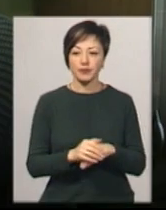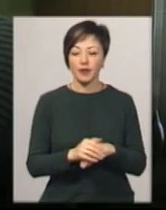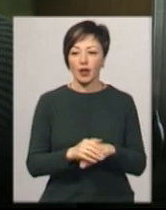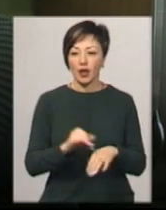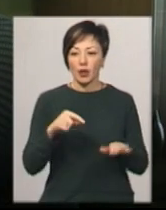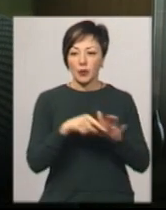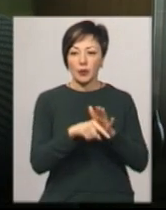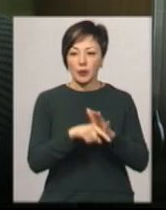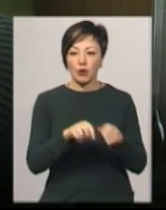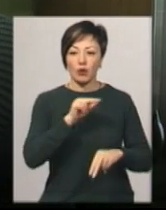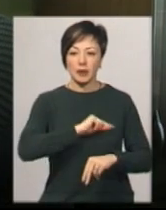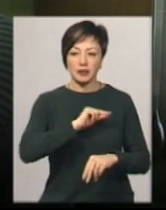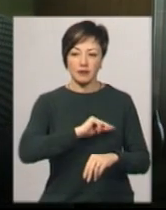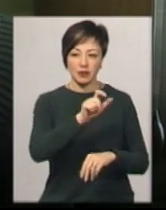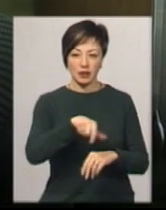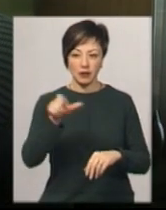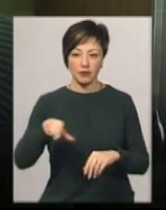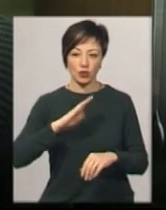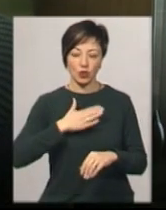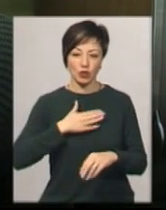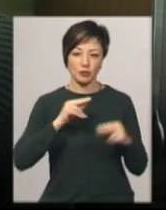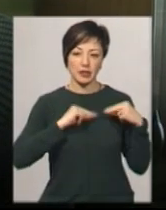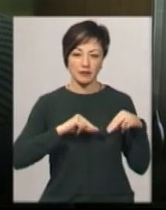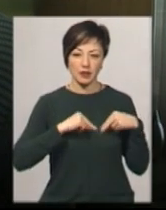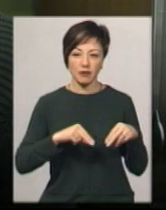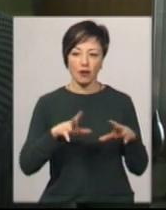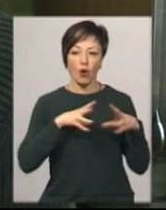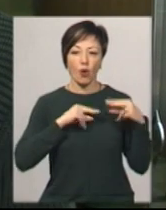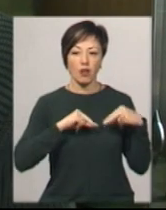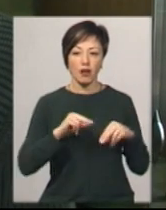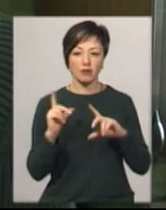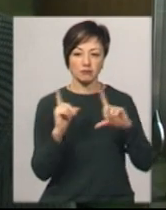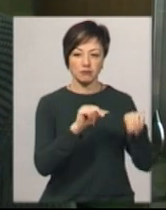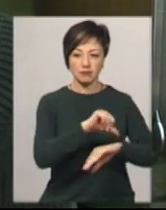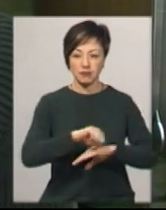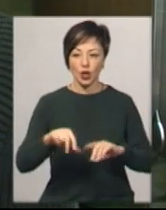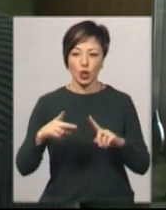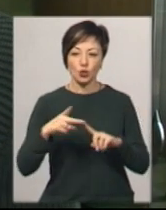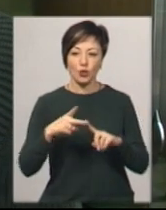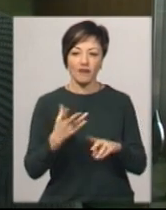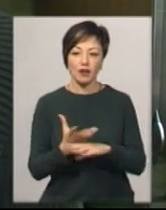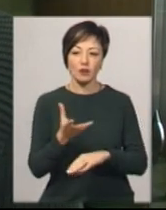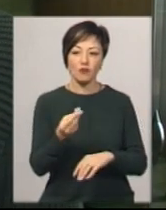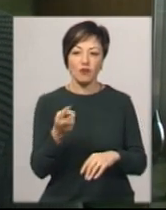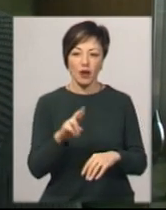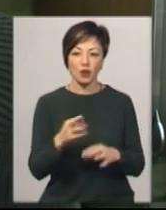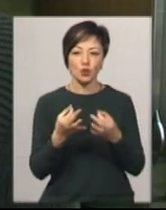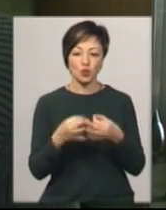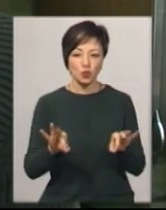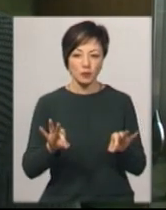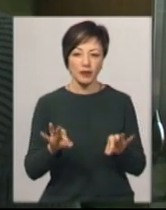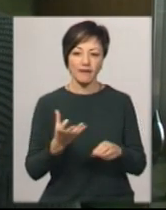потенційних наших працівників, колег. Друге – фінансування, доступне